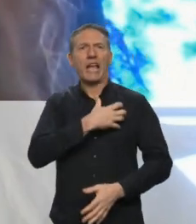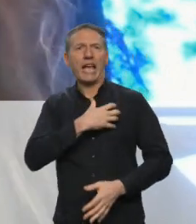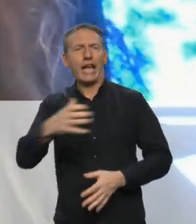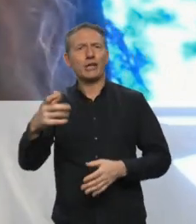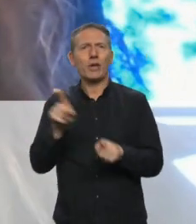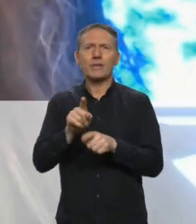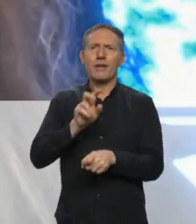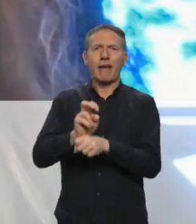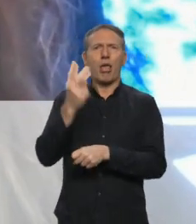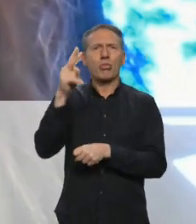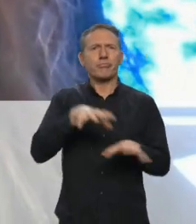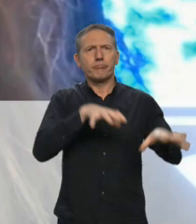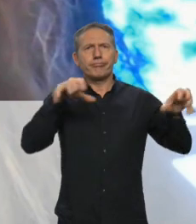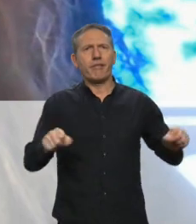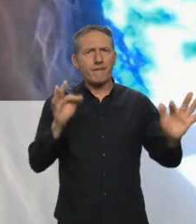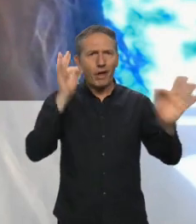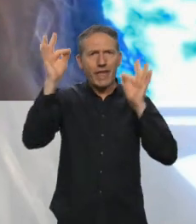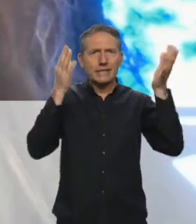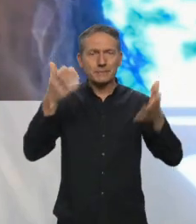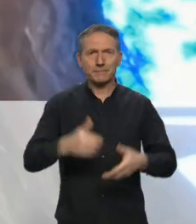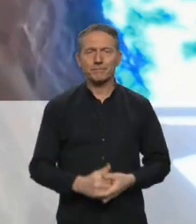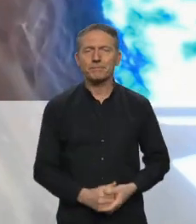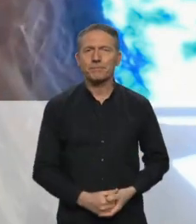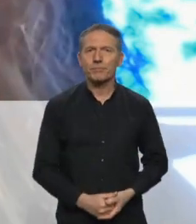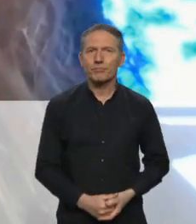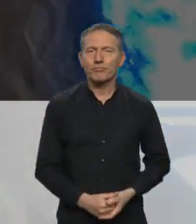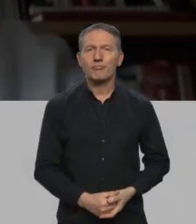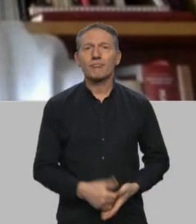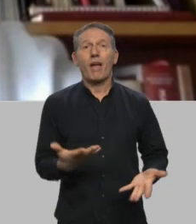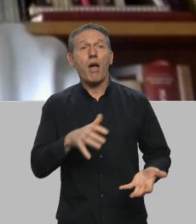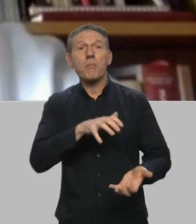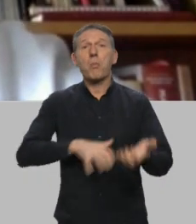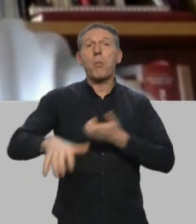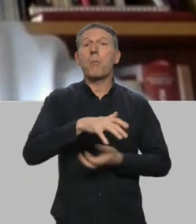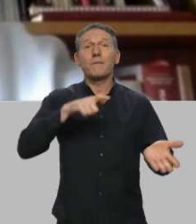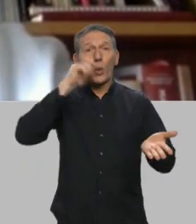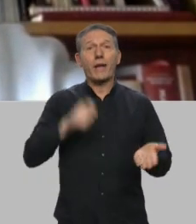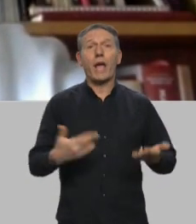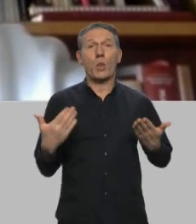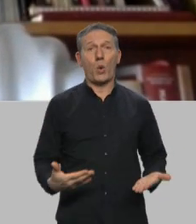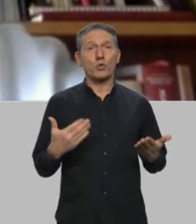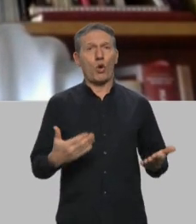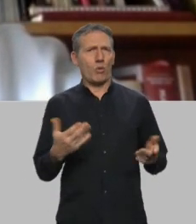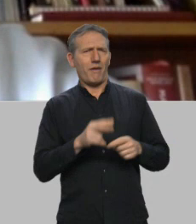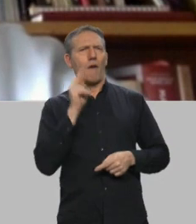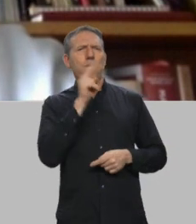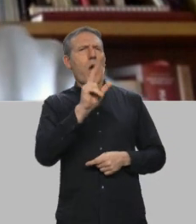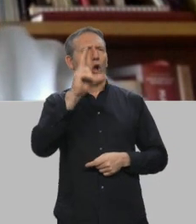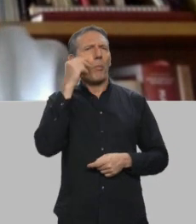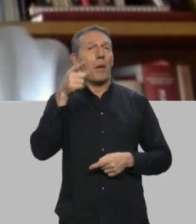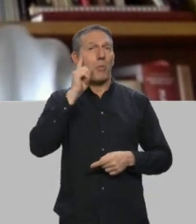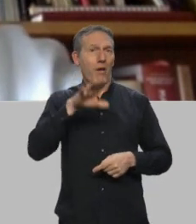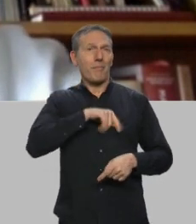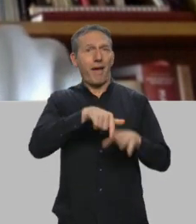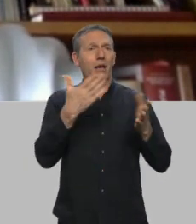enrichissant et en les confortant dans leur fantasme de toute puissance. La tragédie actuelle de l'Ukraine ne peut